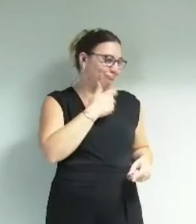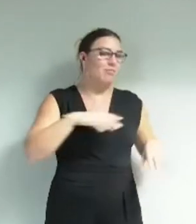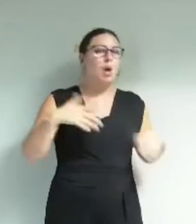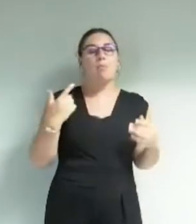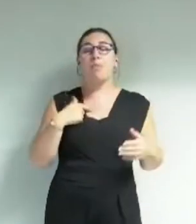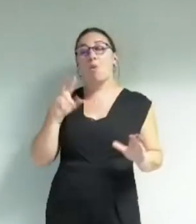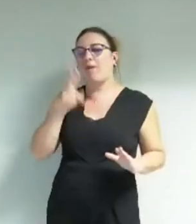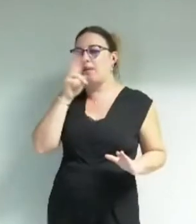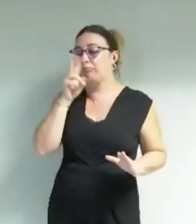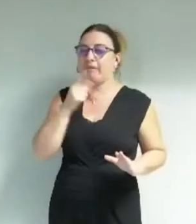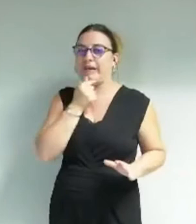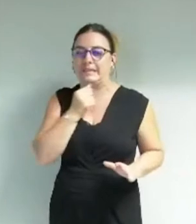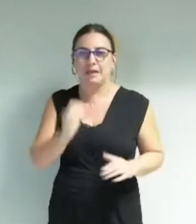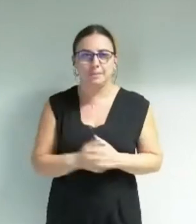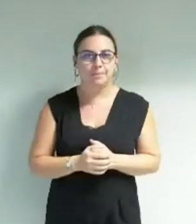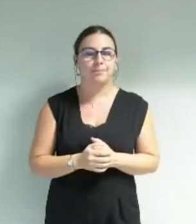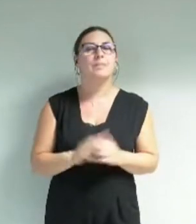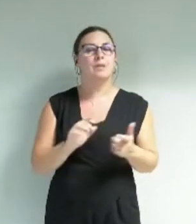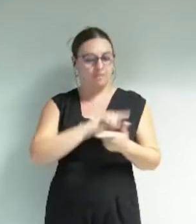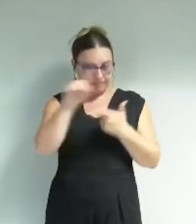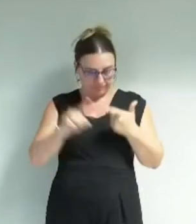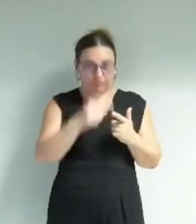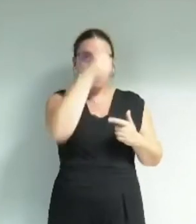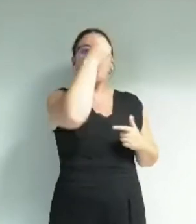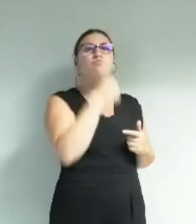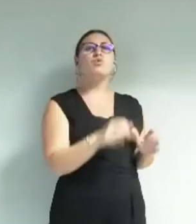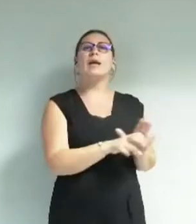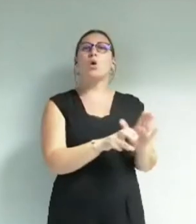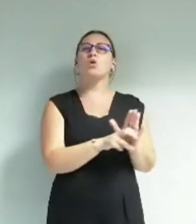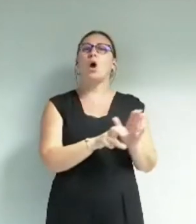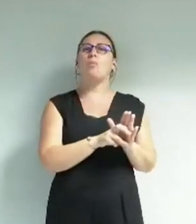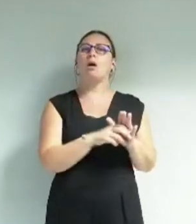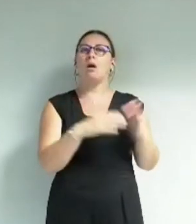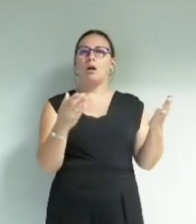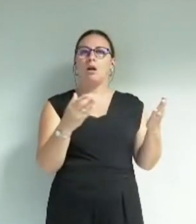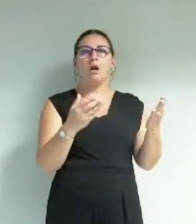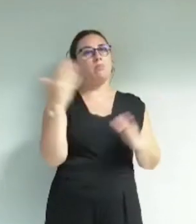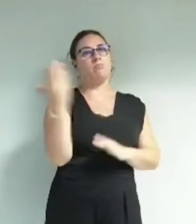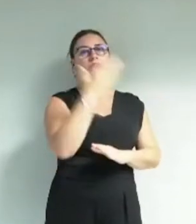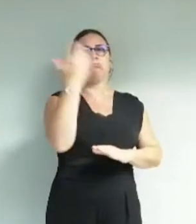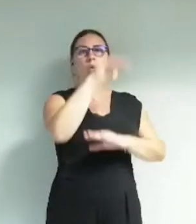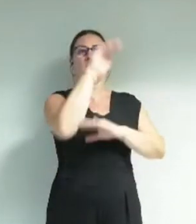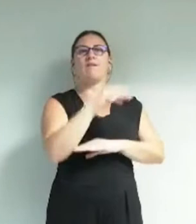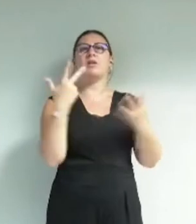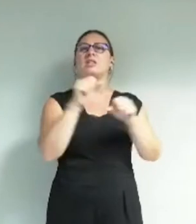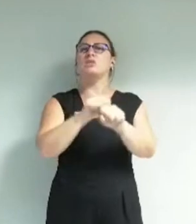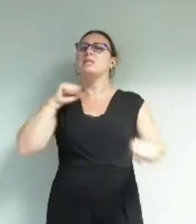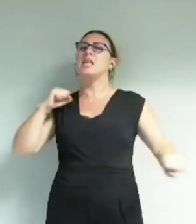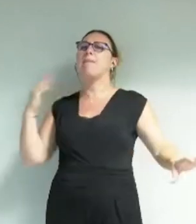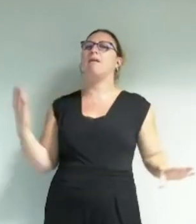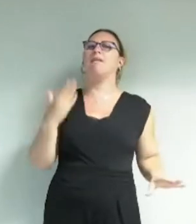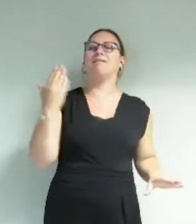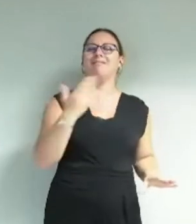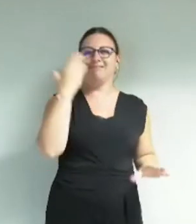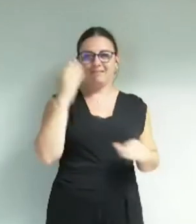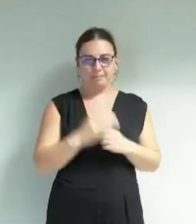je l'avoue. Vous évoquez ensuite le musée de Grenoble et son conservateur emblématique du début du XXe siècle. A l